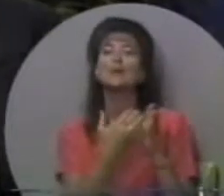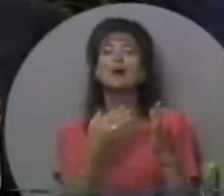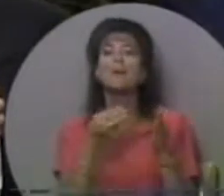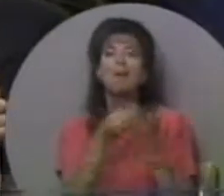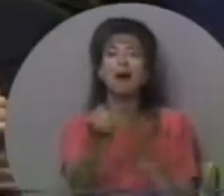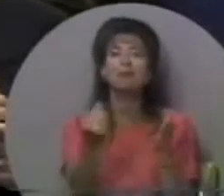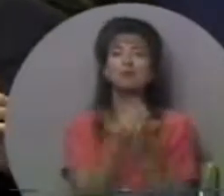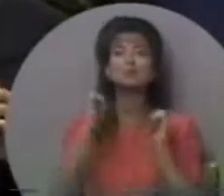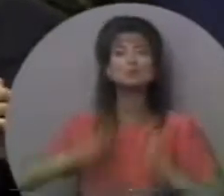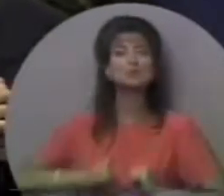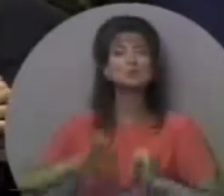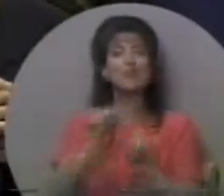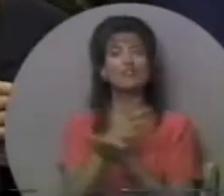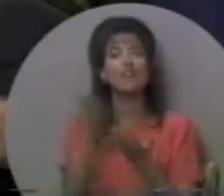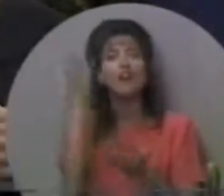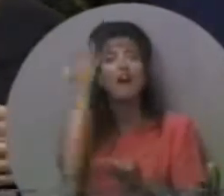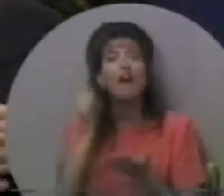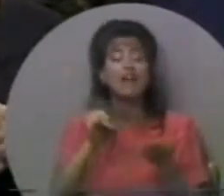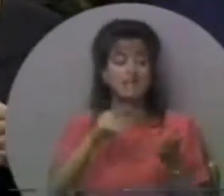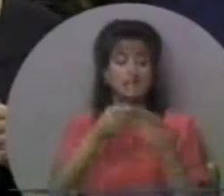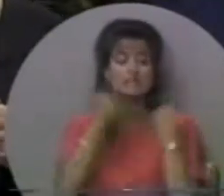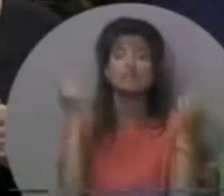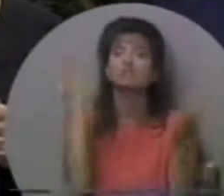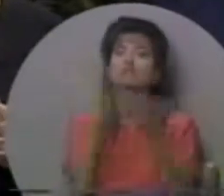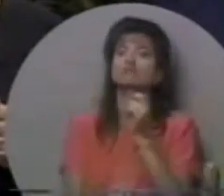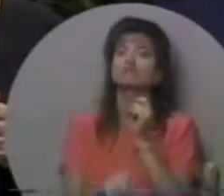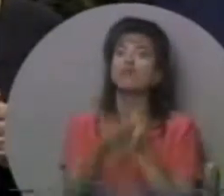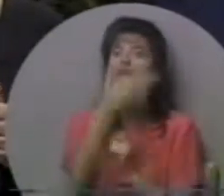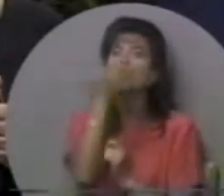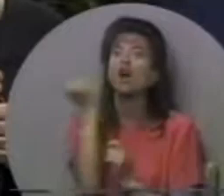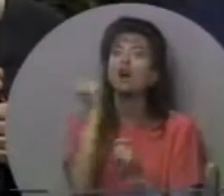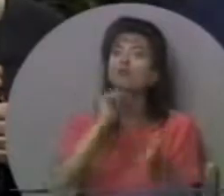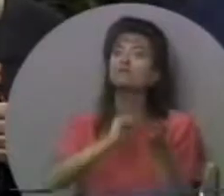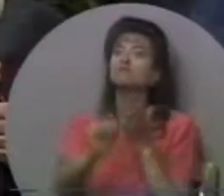забуте, і всі гріхи були минулі назавжди.